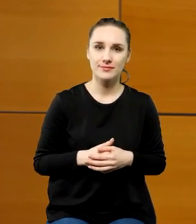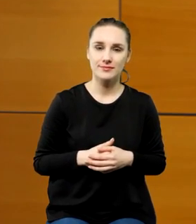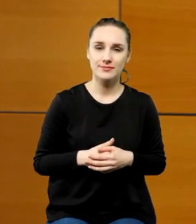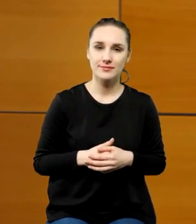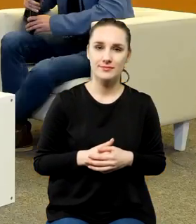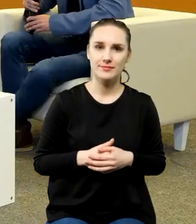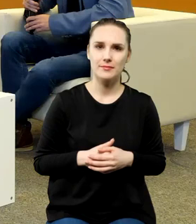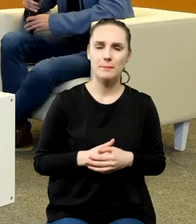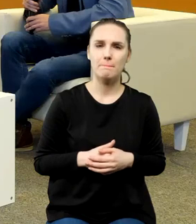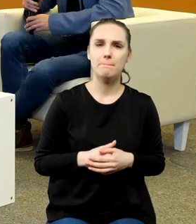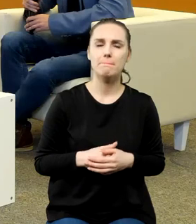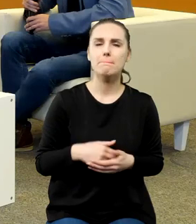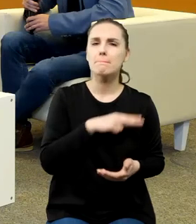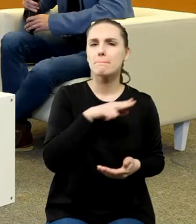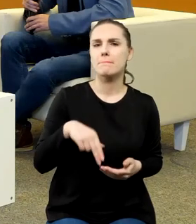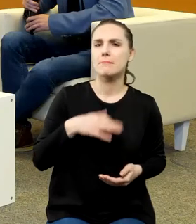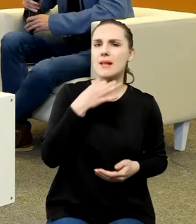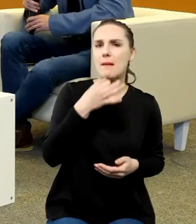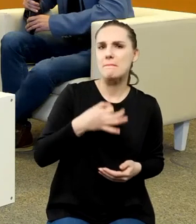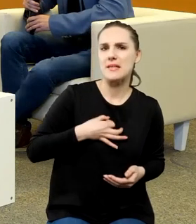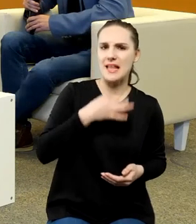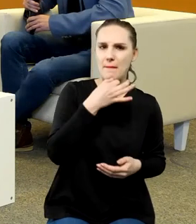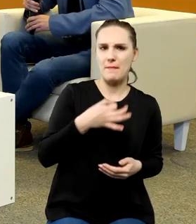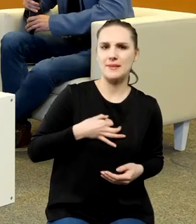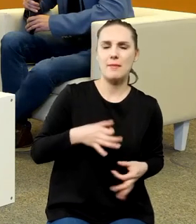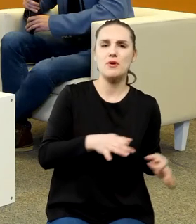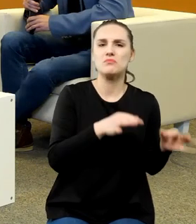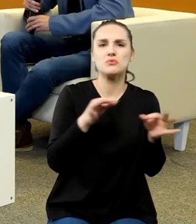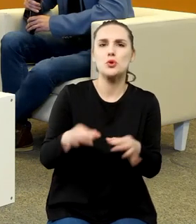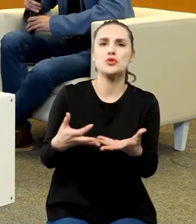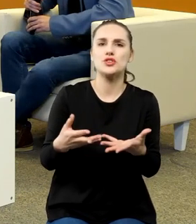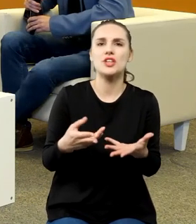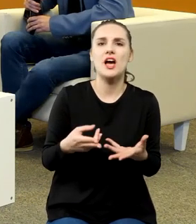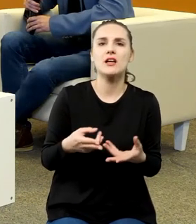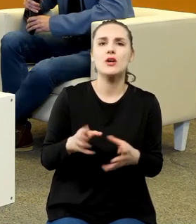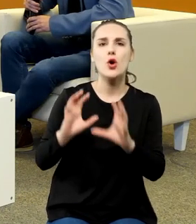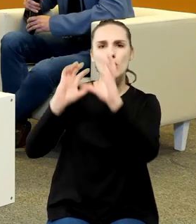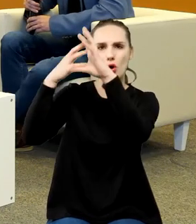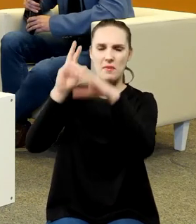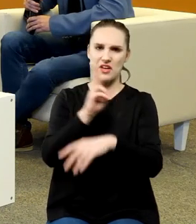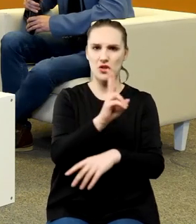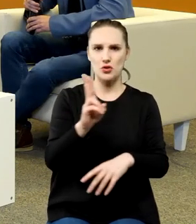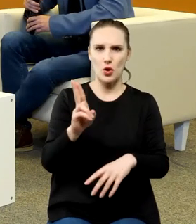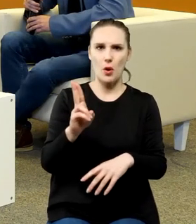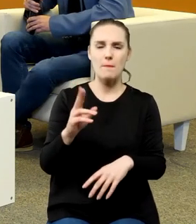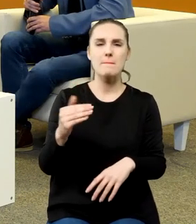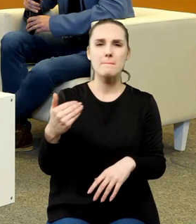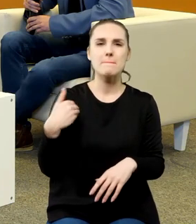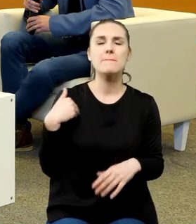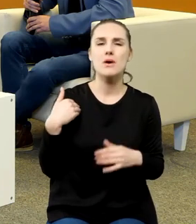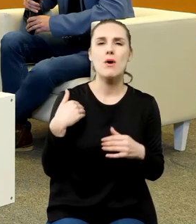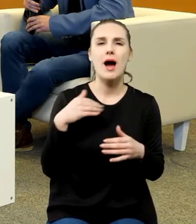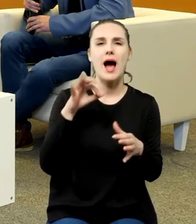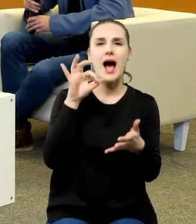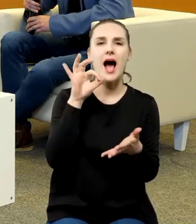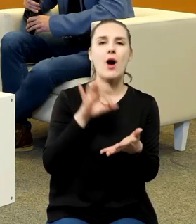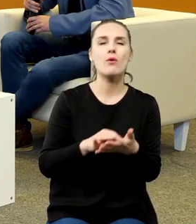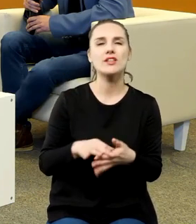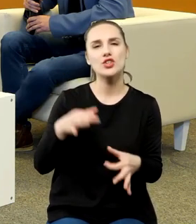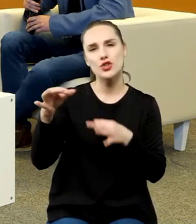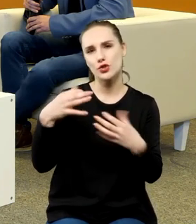sobie zadawać pytania, które dręczą nas do dzisiaj, kim on właściwie był, przefrunęła nam tutaj wśród tych slajdów biografia